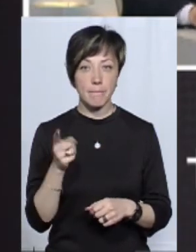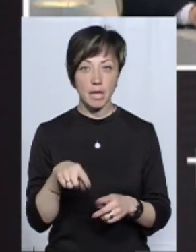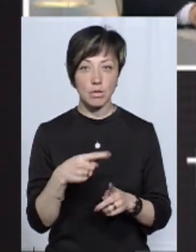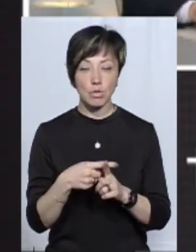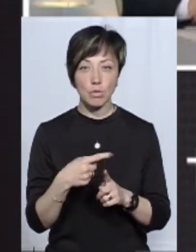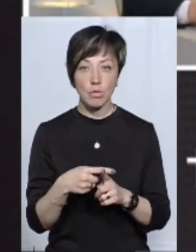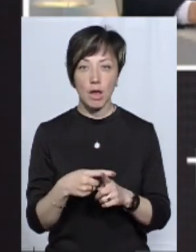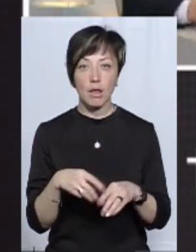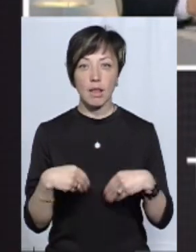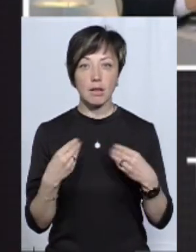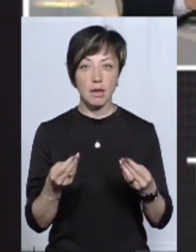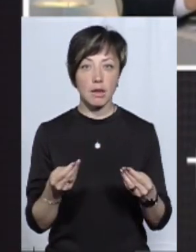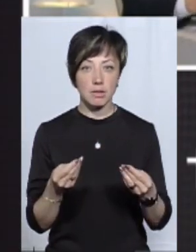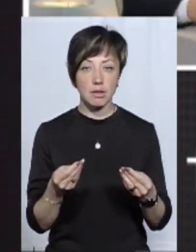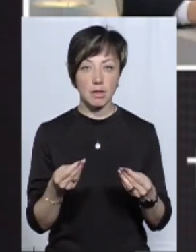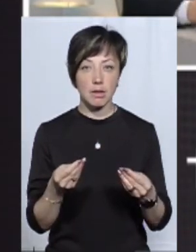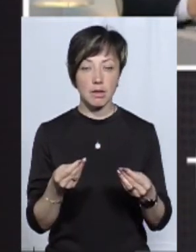цьому вони повинні надати,